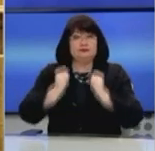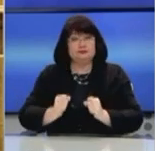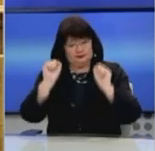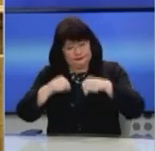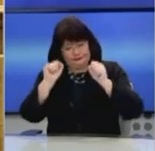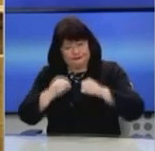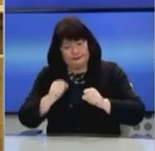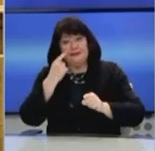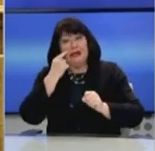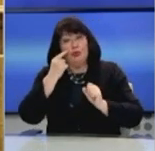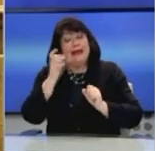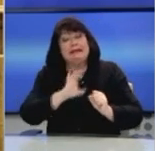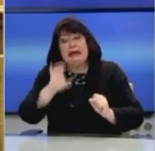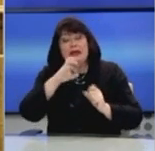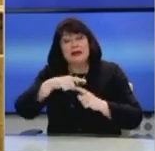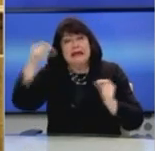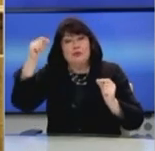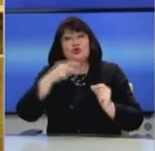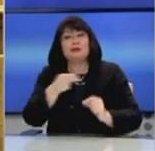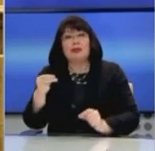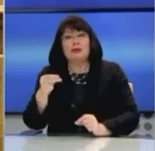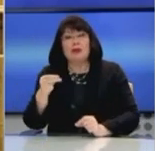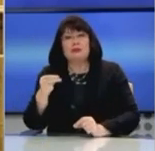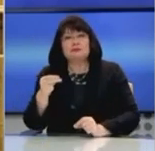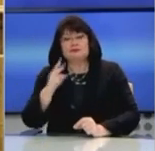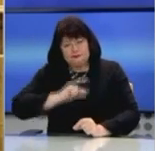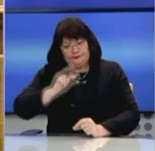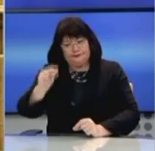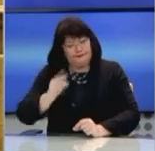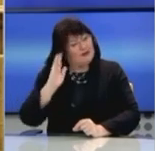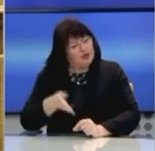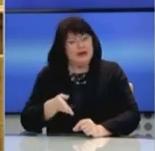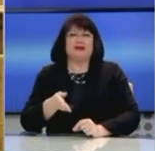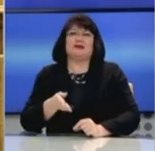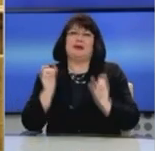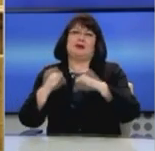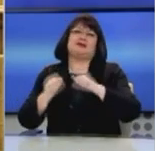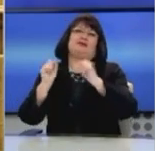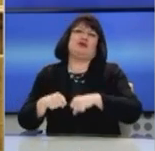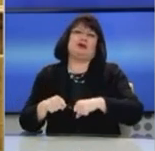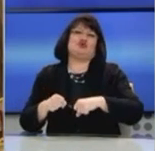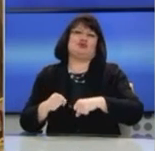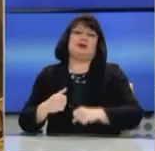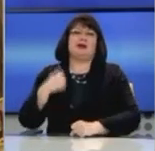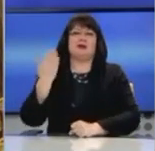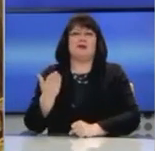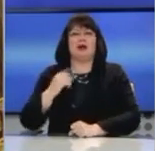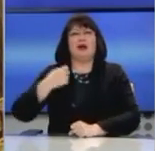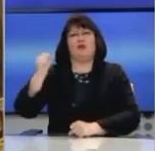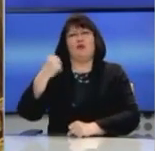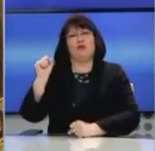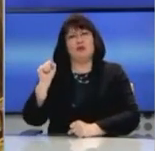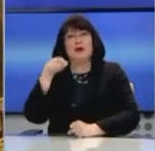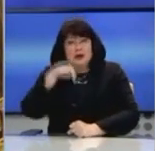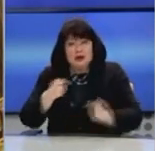στοιχεία κάποια δεδομένα όπως είπατε και εσείς ήταν κοινά και μπορέσαμε να συμφωνήσουμε τουλάχιστον σε αυτά και μετά να διαφανίσουμε και όλα τα άλλα.